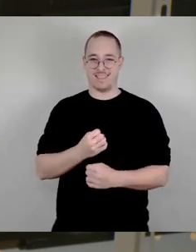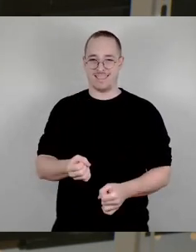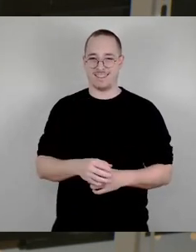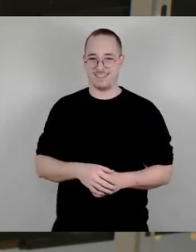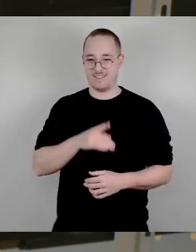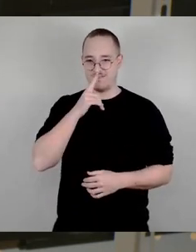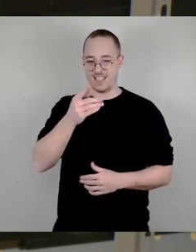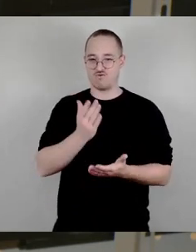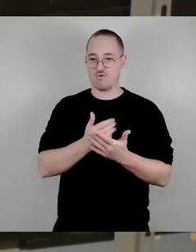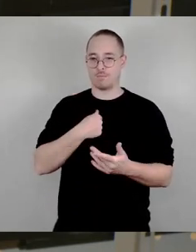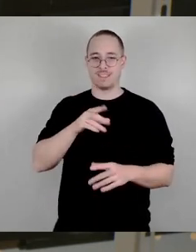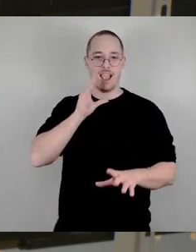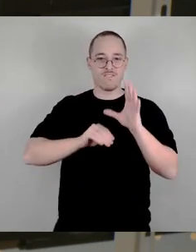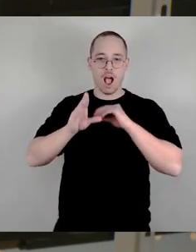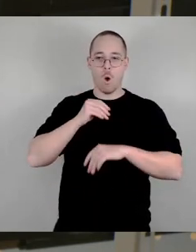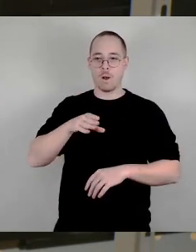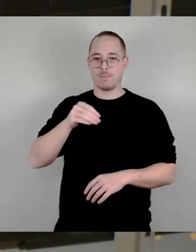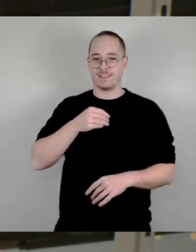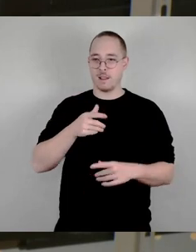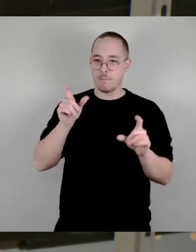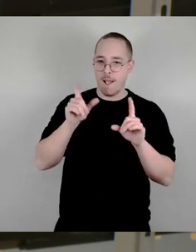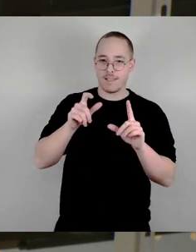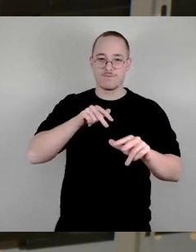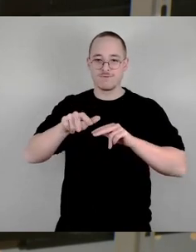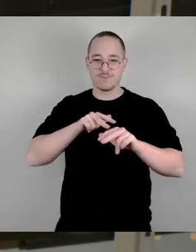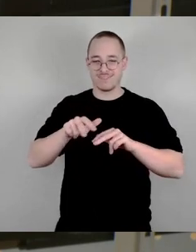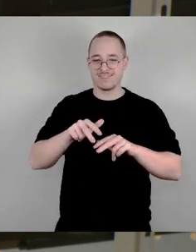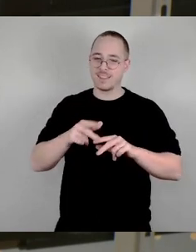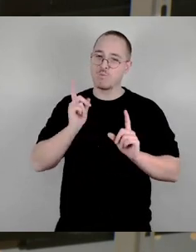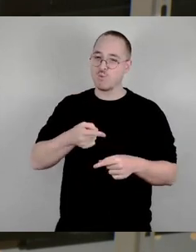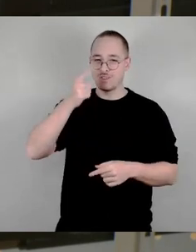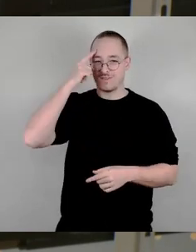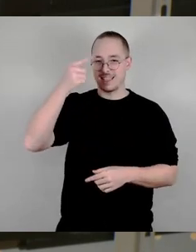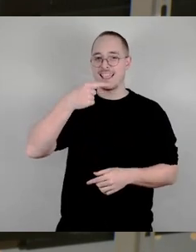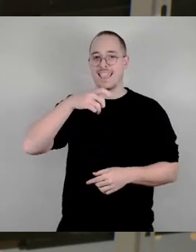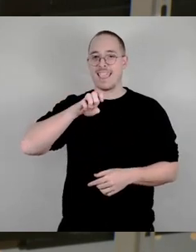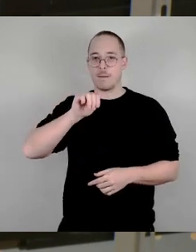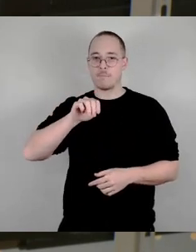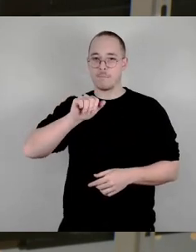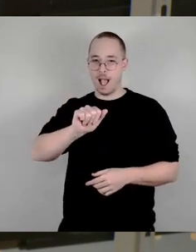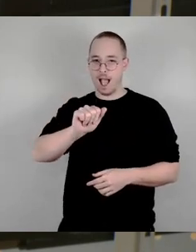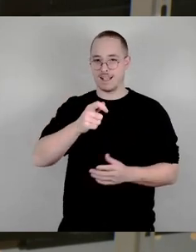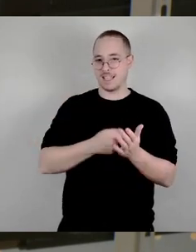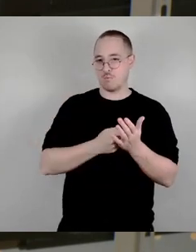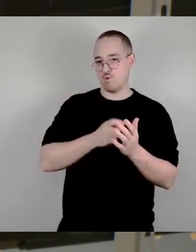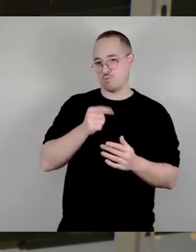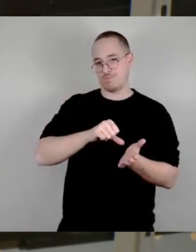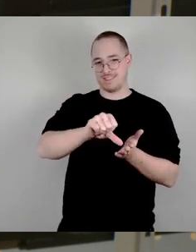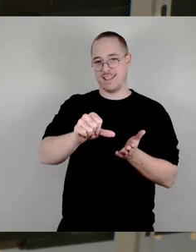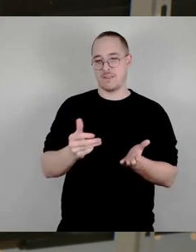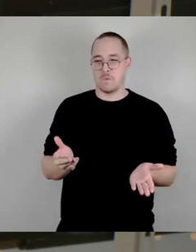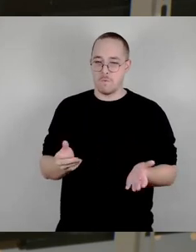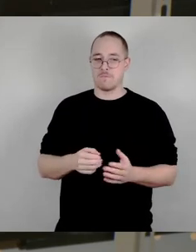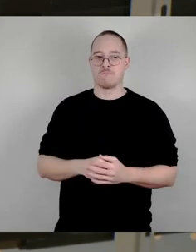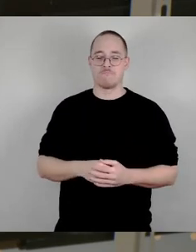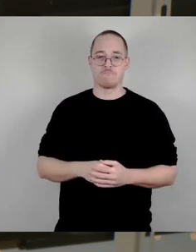sollte man eigentlich wissen, dass die GEMA-Gebühr anfällt. Also, ist nur mal ein so ein Stichwort. Und ansonsten